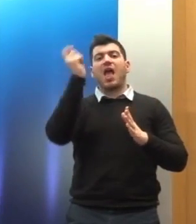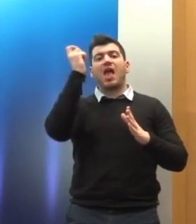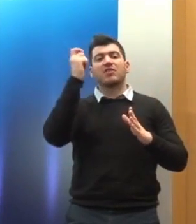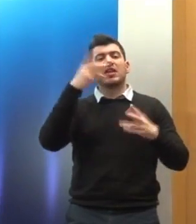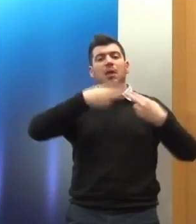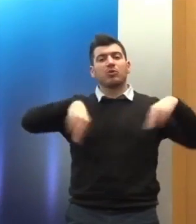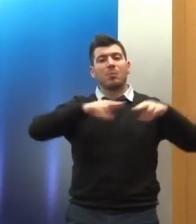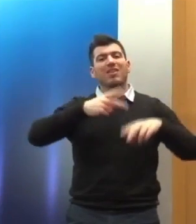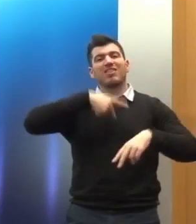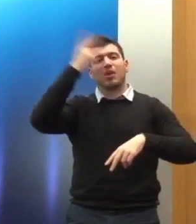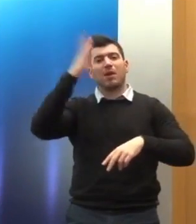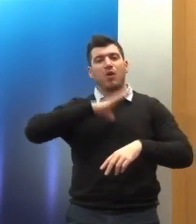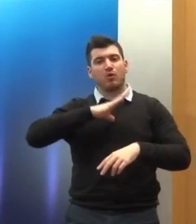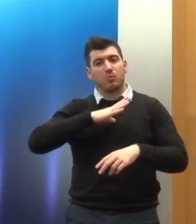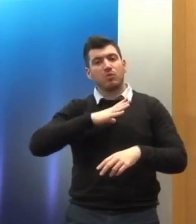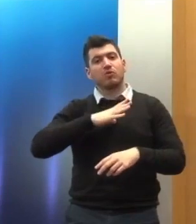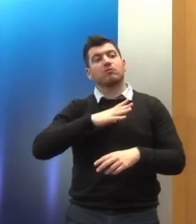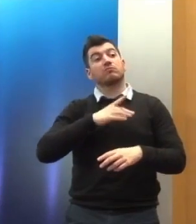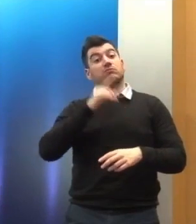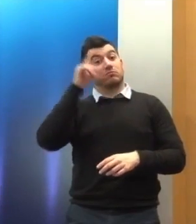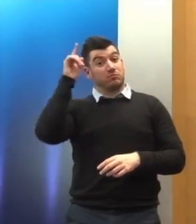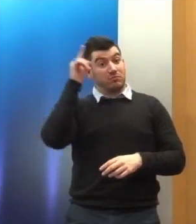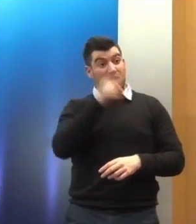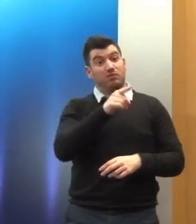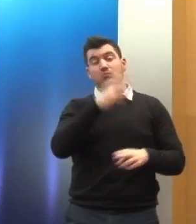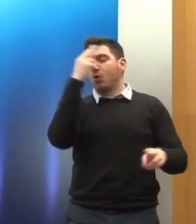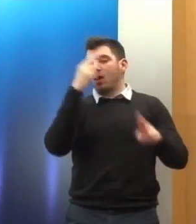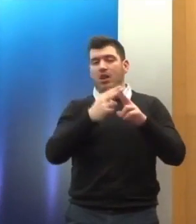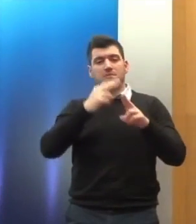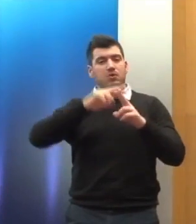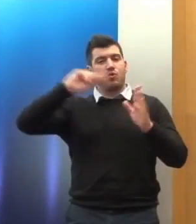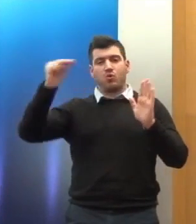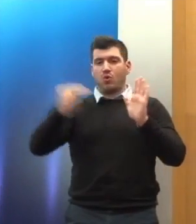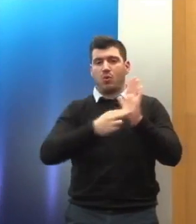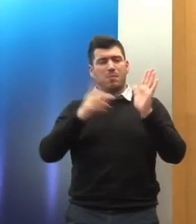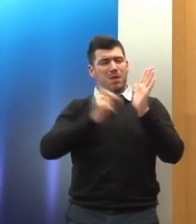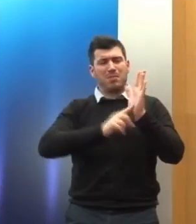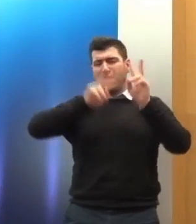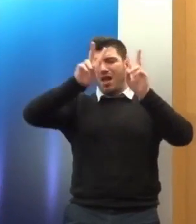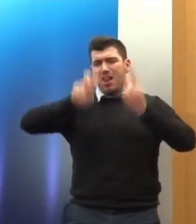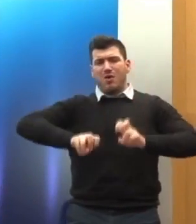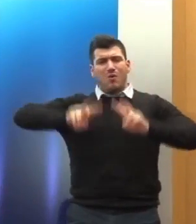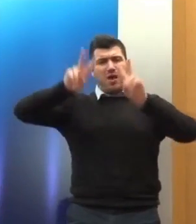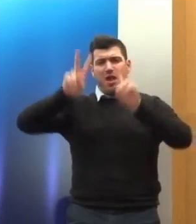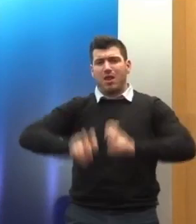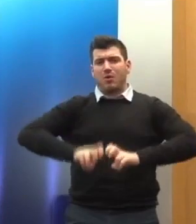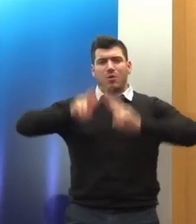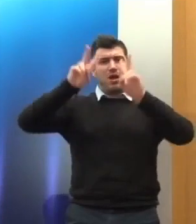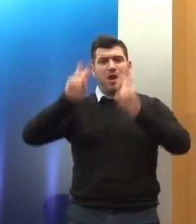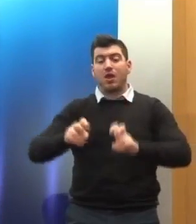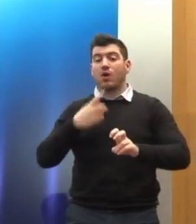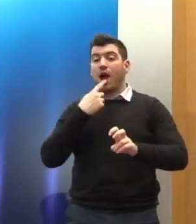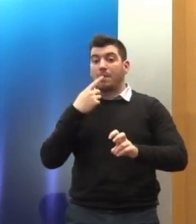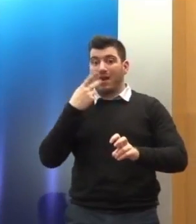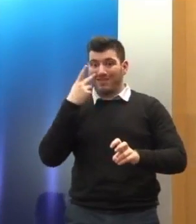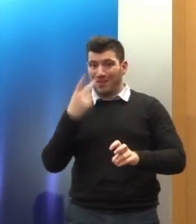των Βαρθρώπων, στην οποία θα επανέλθω σε λίγο, που έχει έναν κρίσιμο ρόλο να παίξει εδώ, ελεγκτικό, να τονίζει τις συστάσεις που